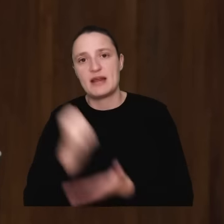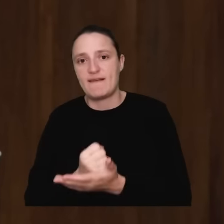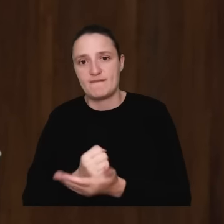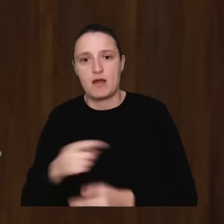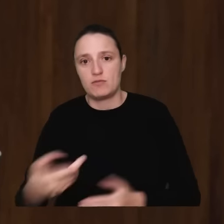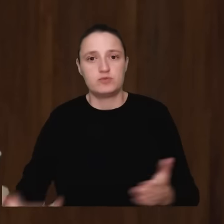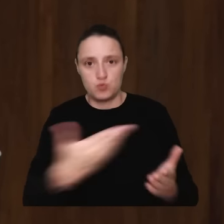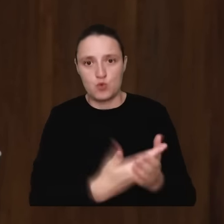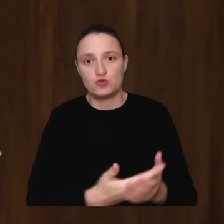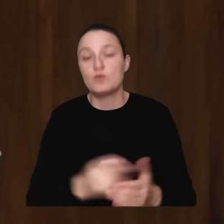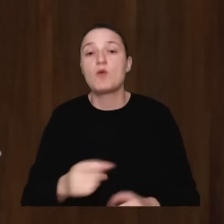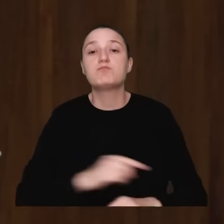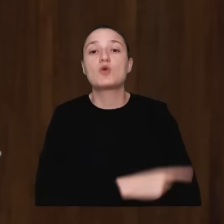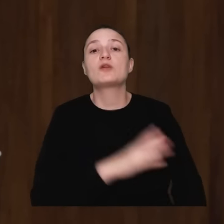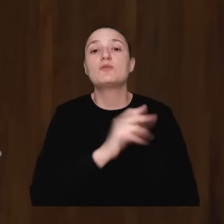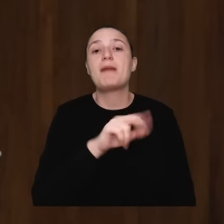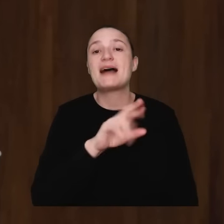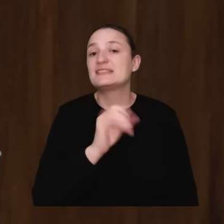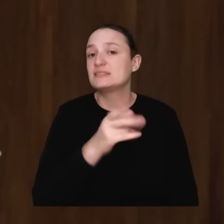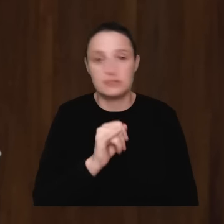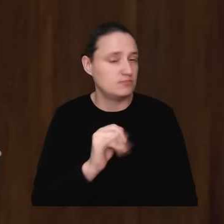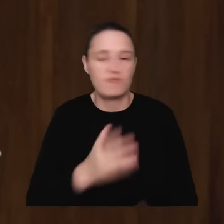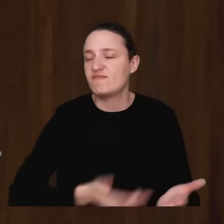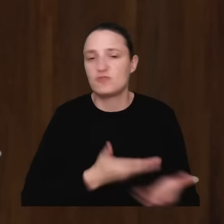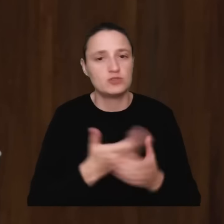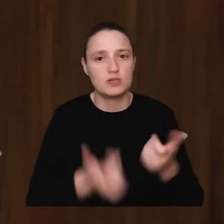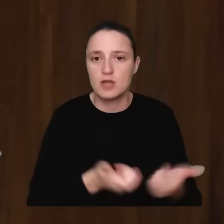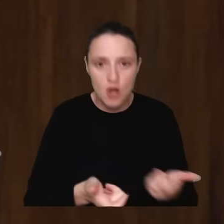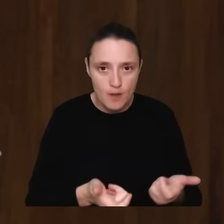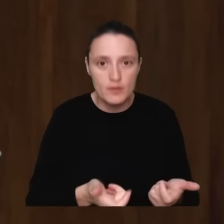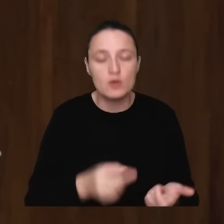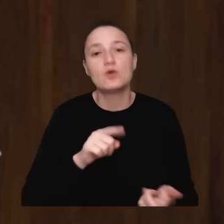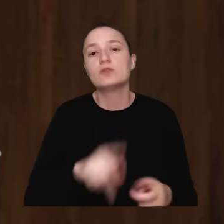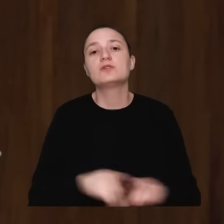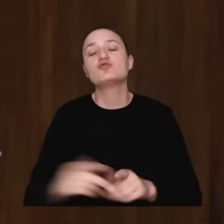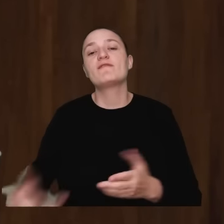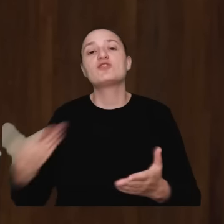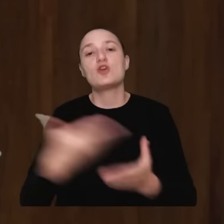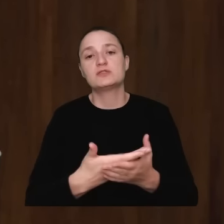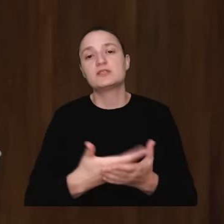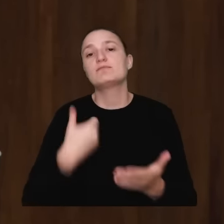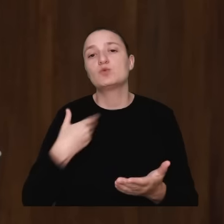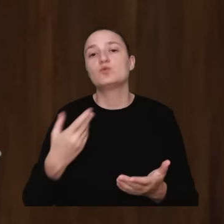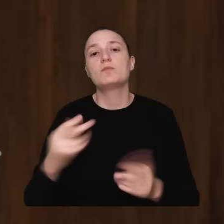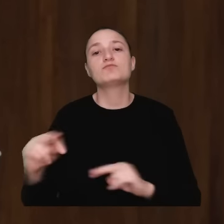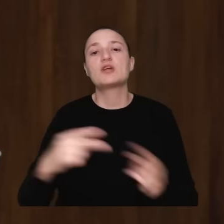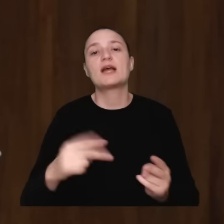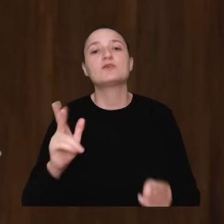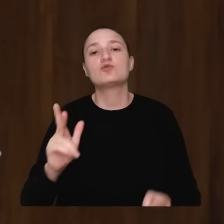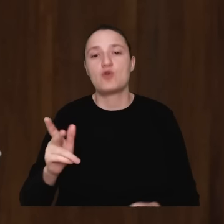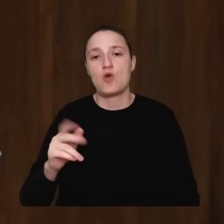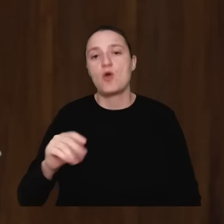prokurator barski nie składał tego wniosku. Wniosek jest przekazany przez pana prokuratora